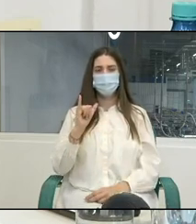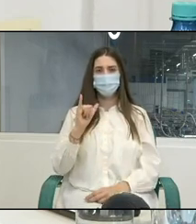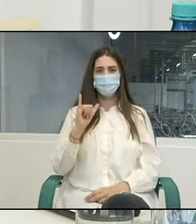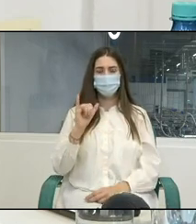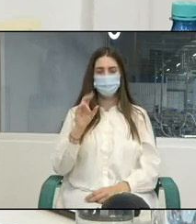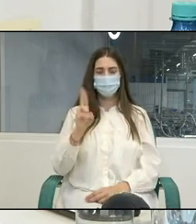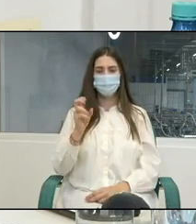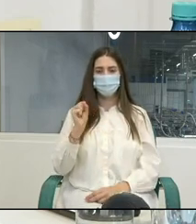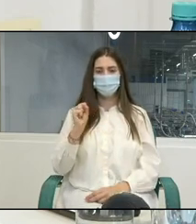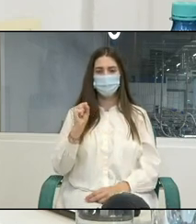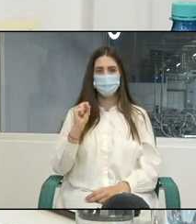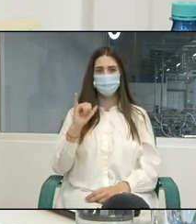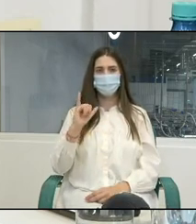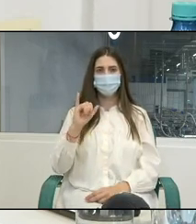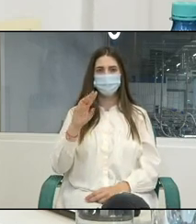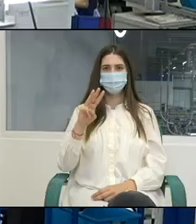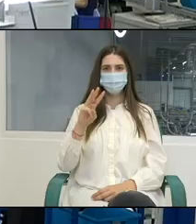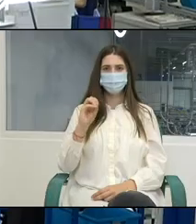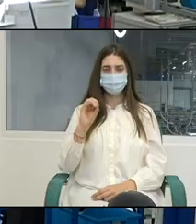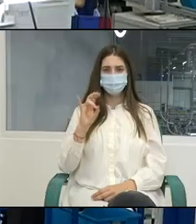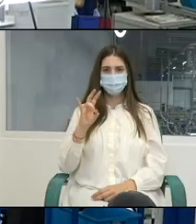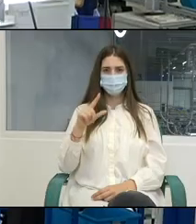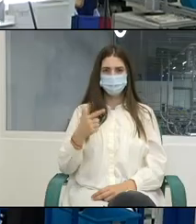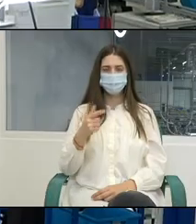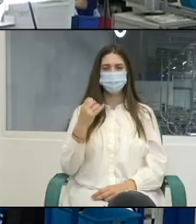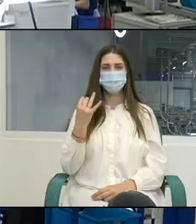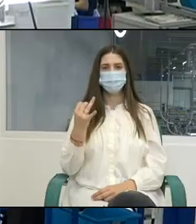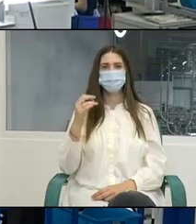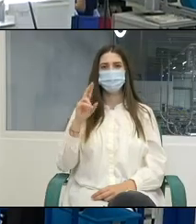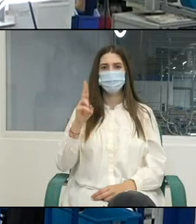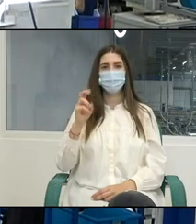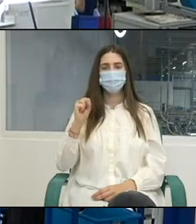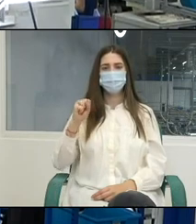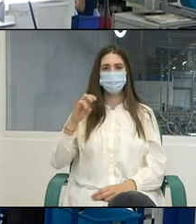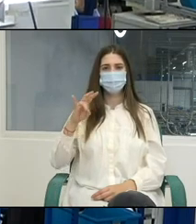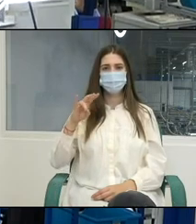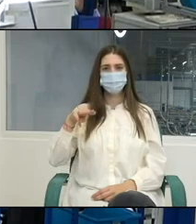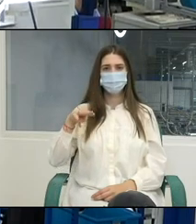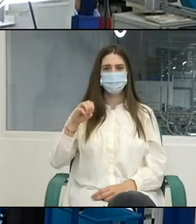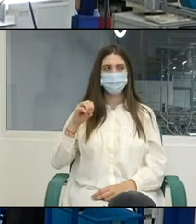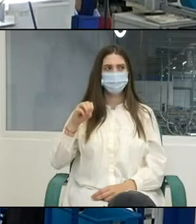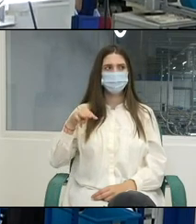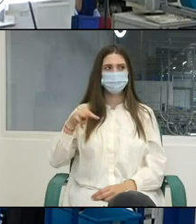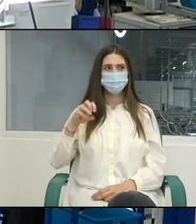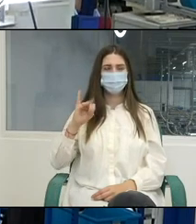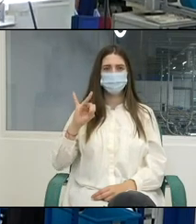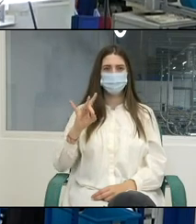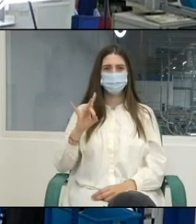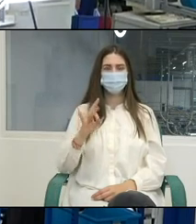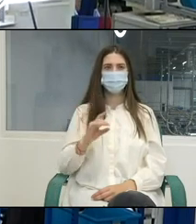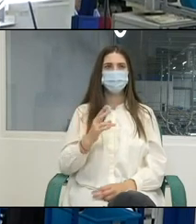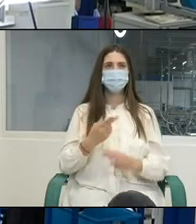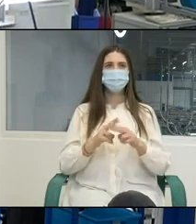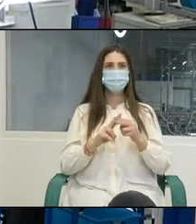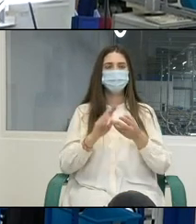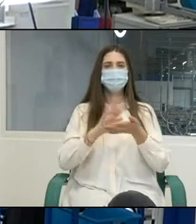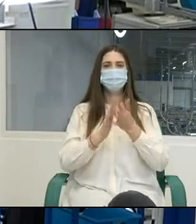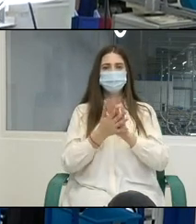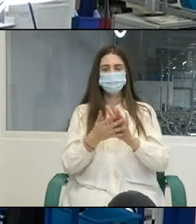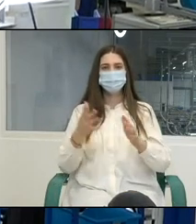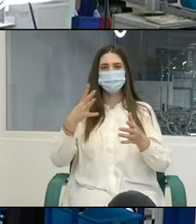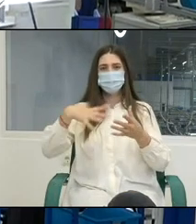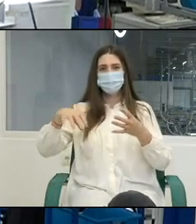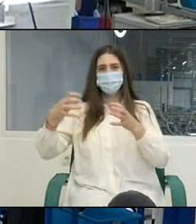acesta trebuie să fie realizat deja de către partenerii sociale de guvern și sindicate și patronate care sunt la nivel național în toate celelalte raioane